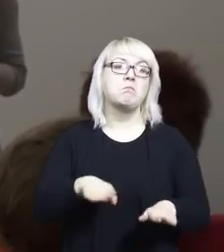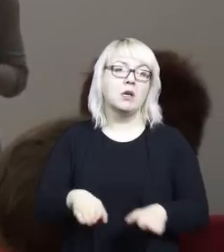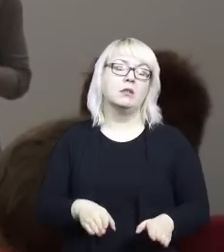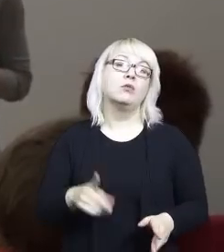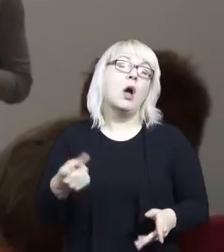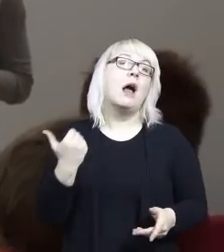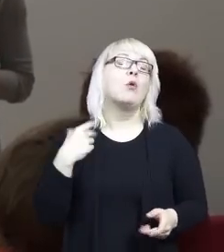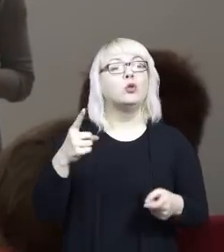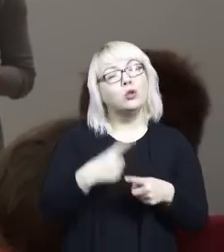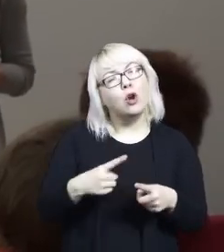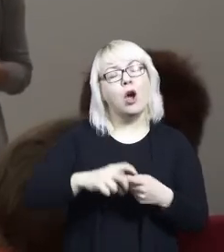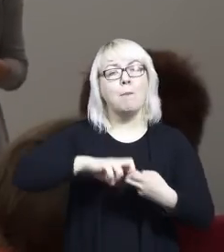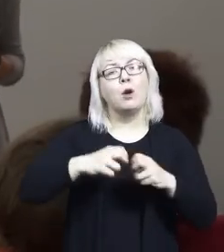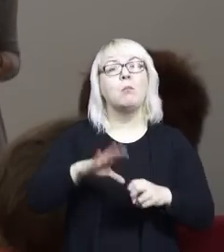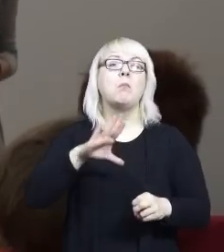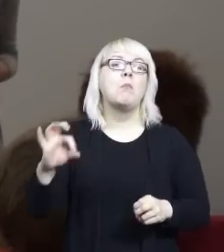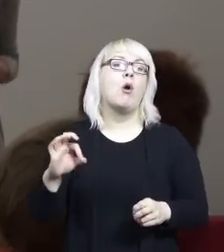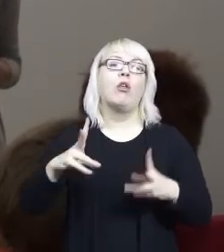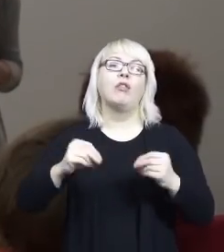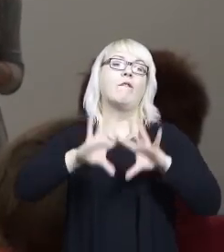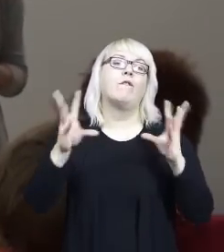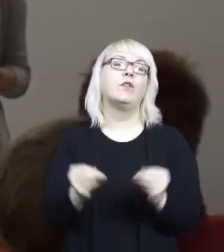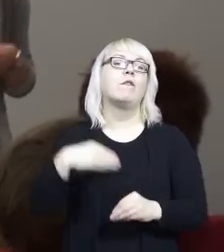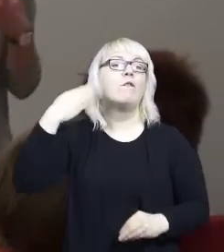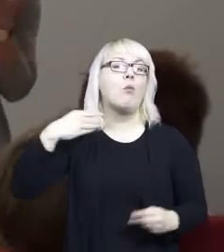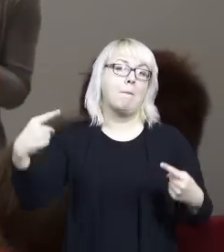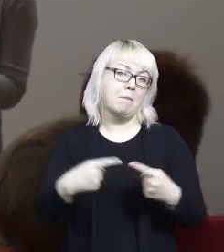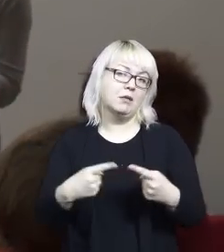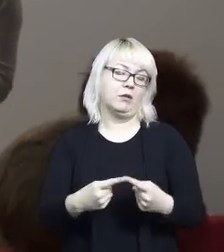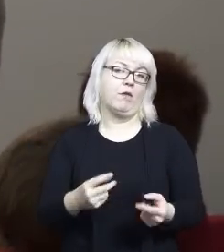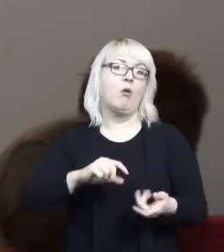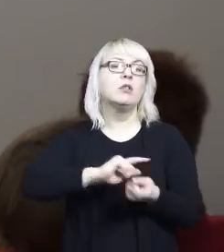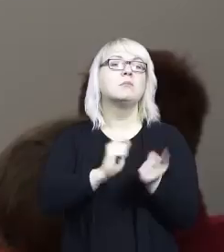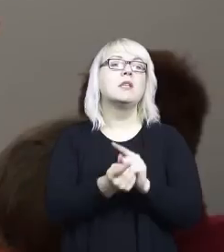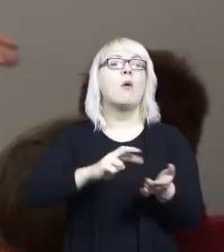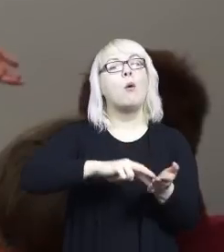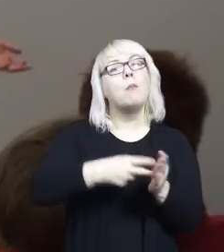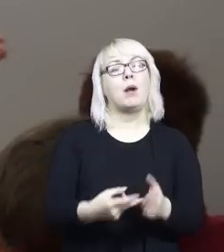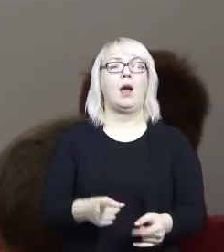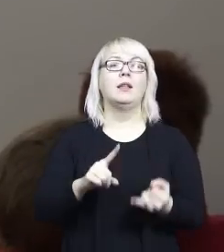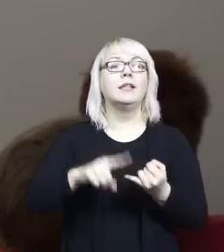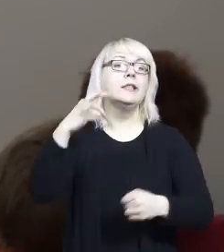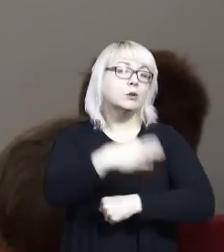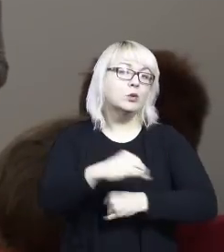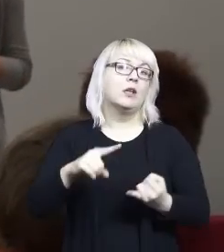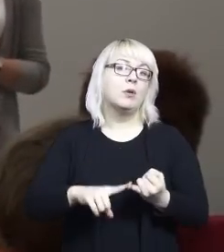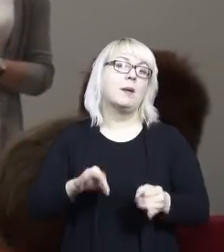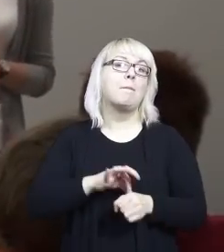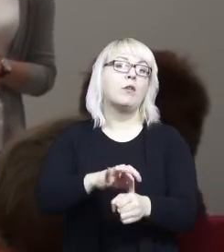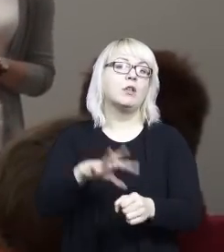wywołało też pewne problemy, no bo oczywiście nie wszystkim wykładowcom to pasowało, zmieniało to grafik i studentom i prowadzącym zajęcia.